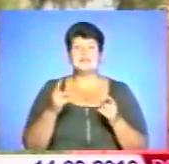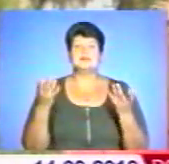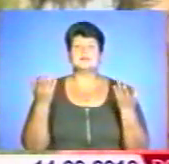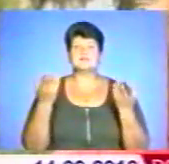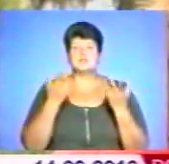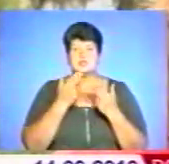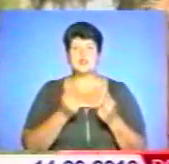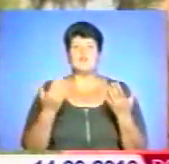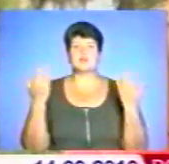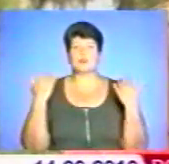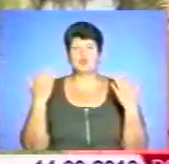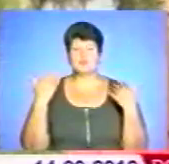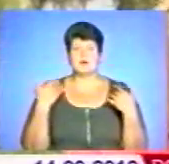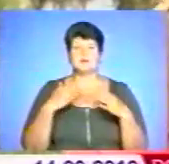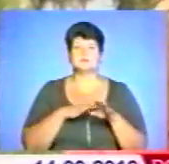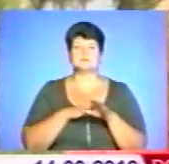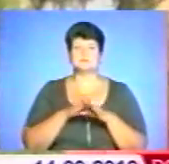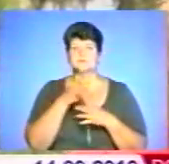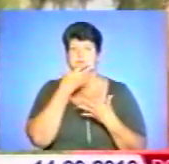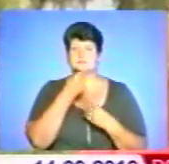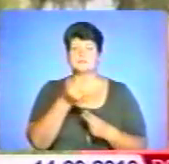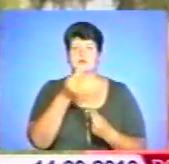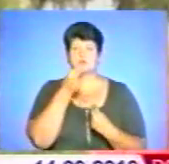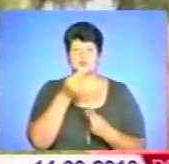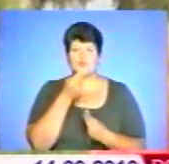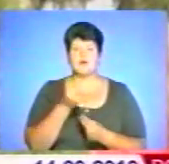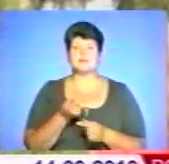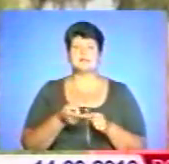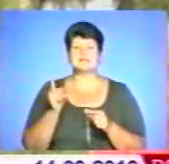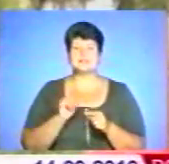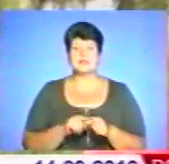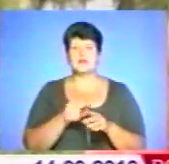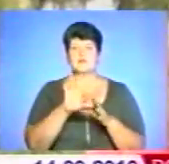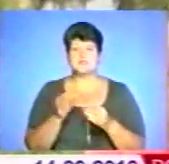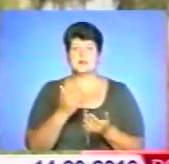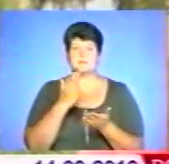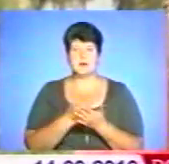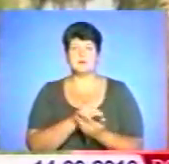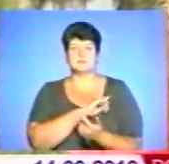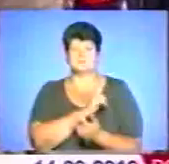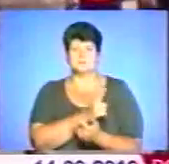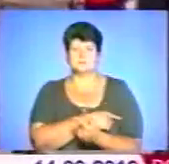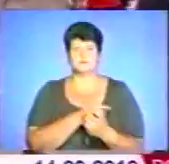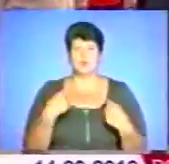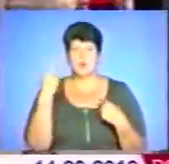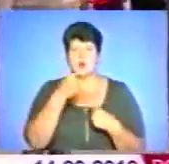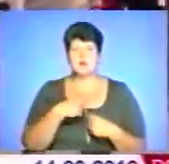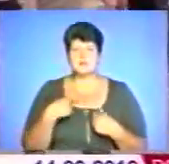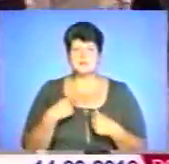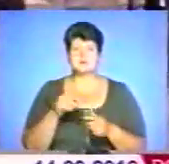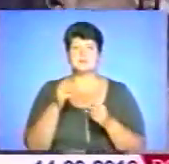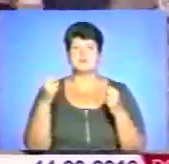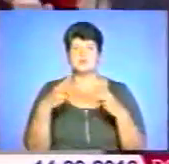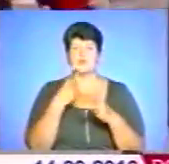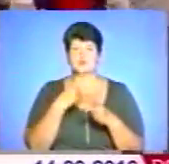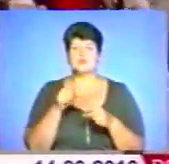відпочивати, повноцінно харчуватися. Це також проводить до зміцнення опірності організму. Фахівці прогнозують, що